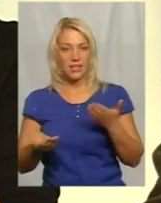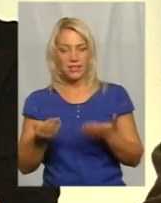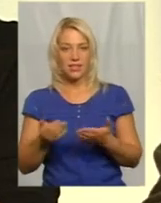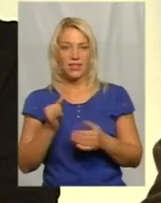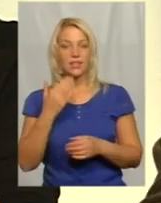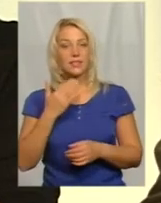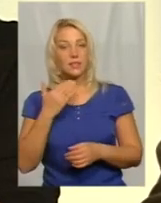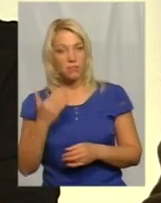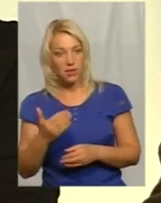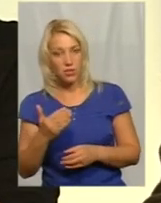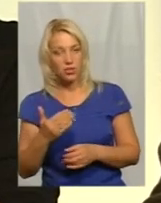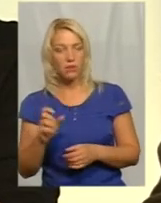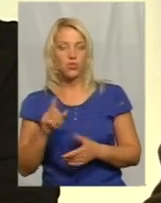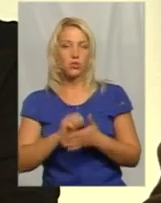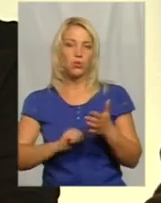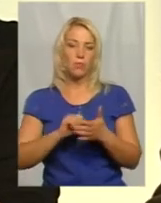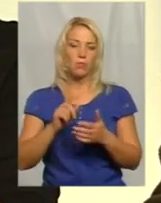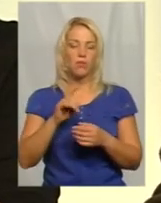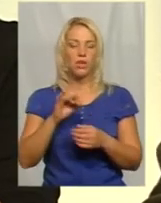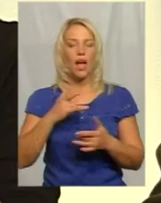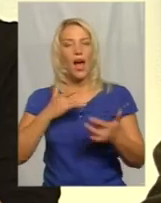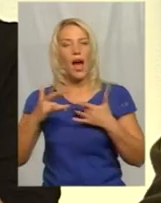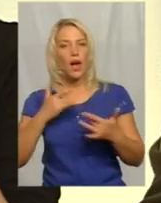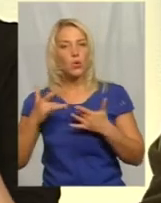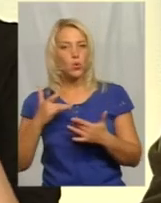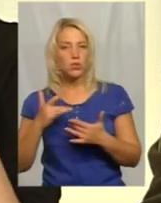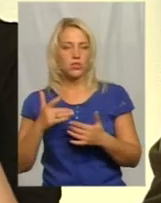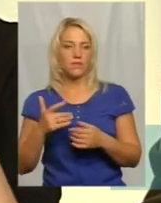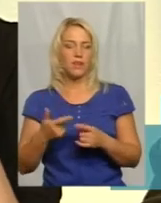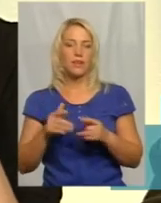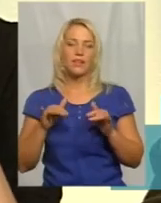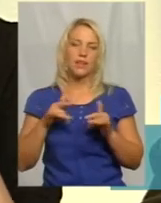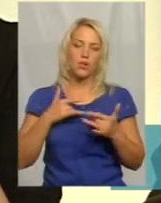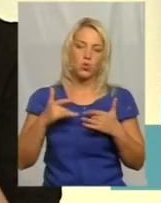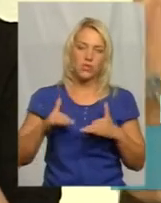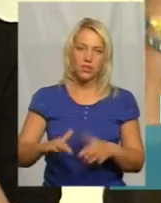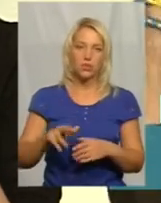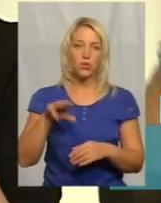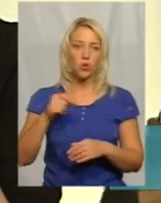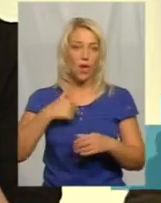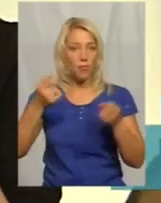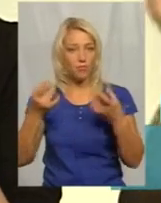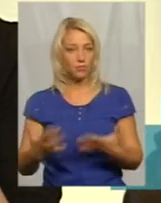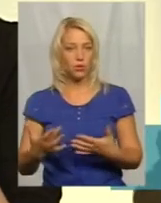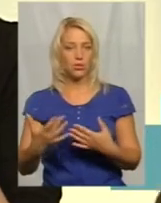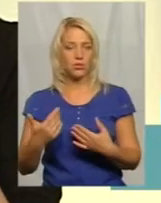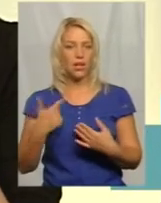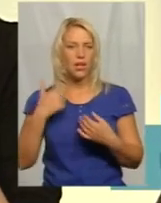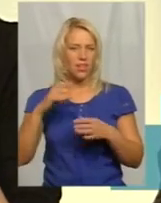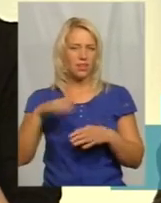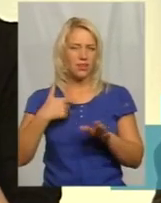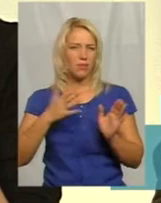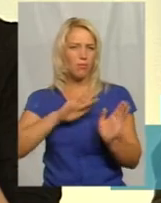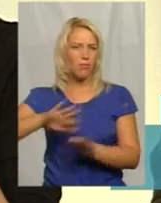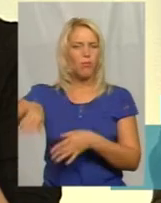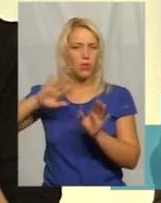спрашивають по поводу щось актерського, якогось там дела, то, скорее всего, я просто проношу це мимо уші, тому що